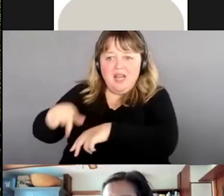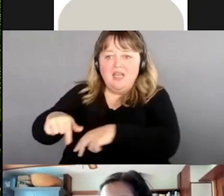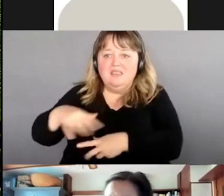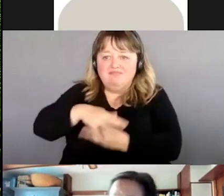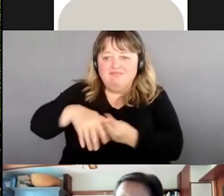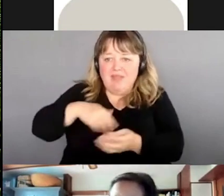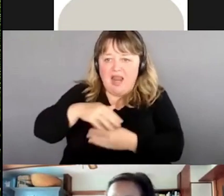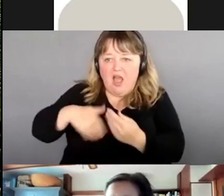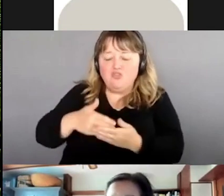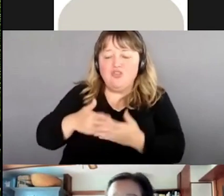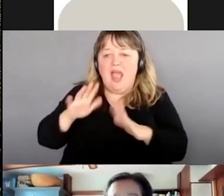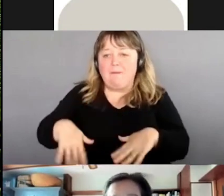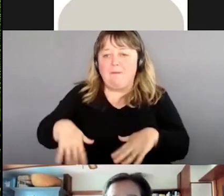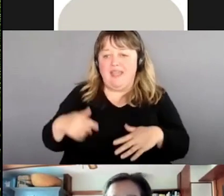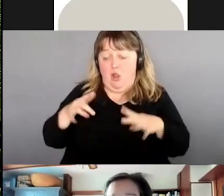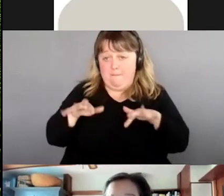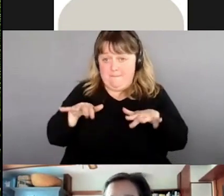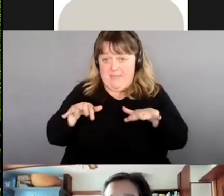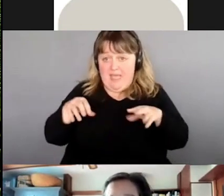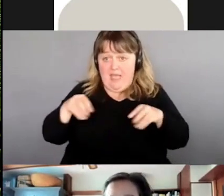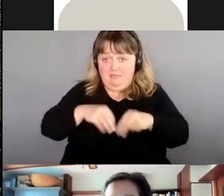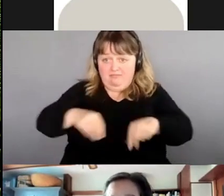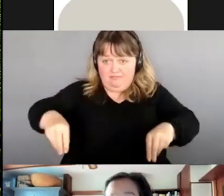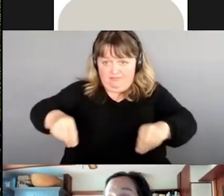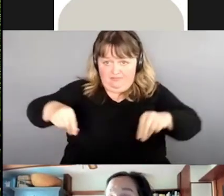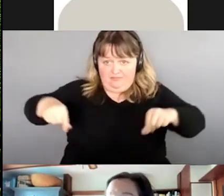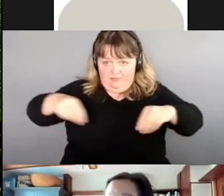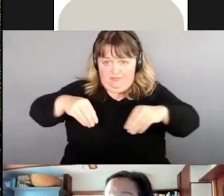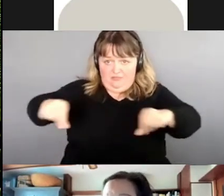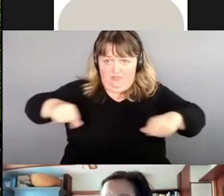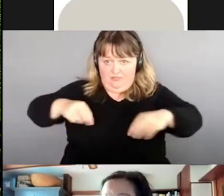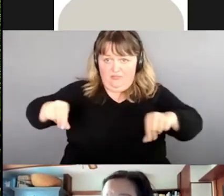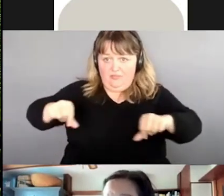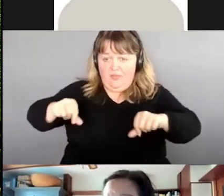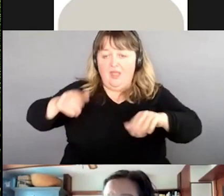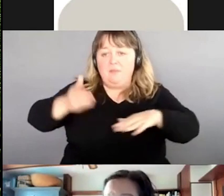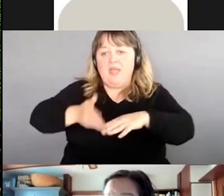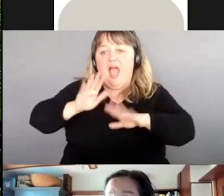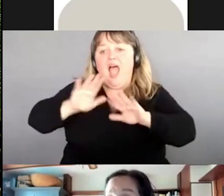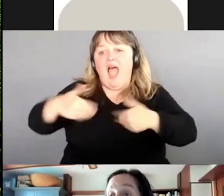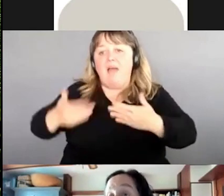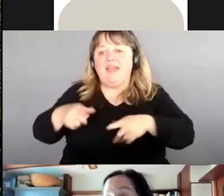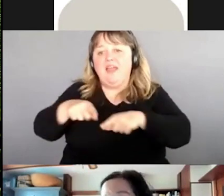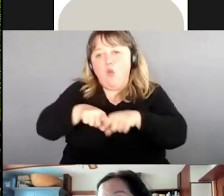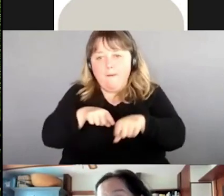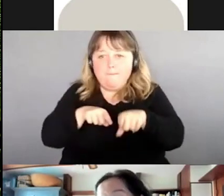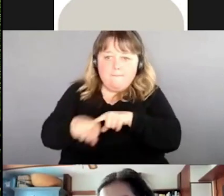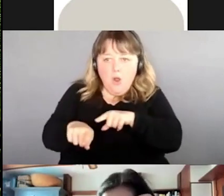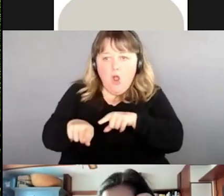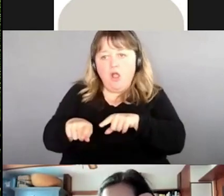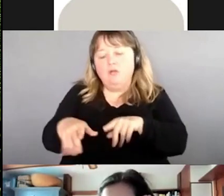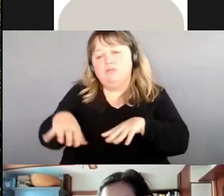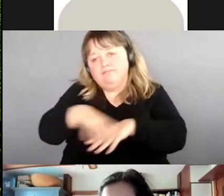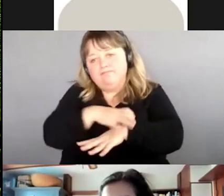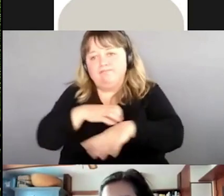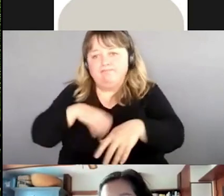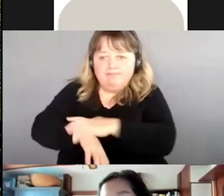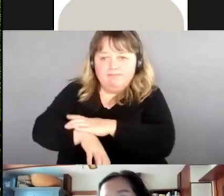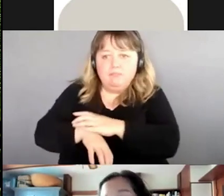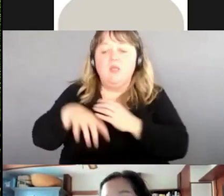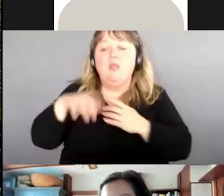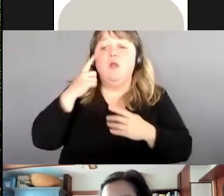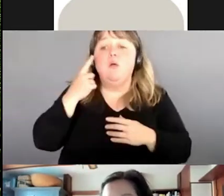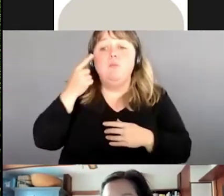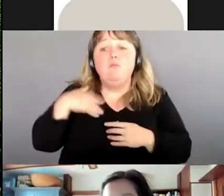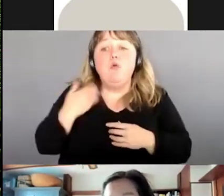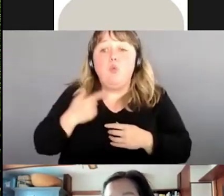ce mélange sauge-argile avant de mettre nos bas pour réduire justement